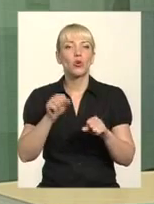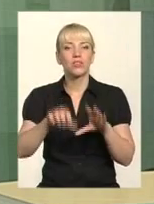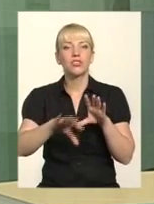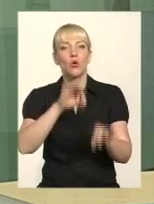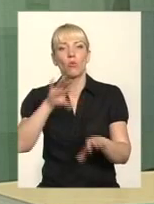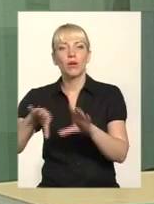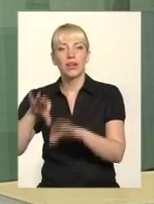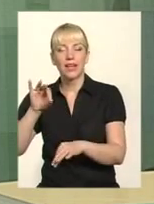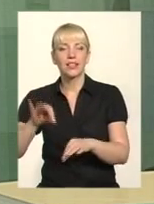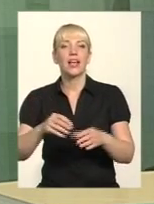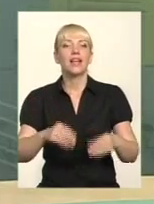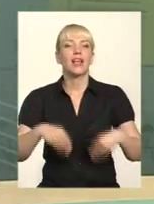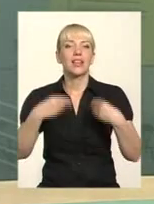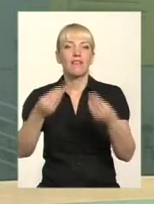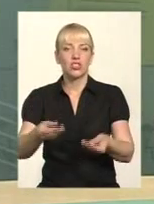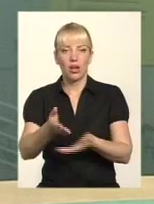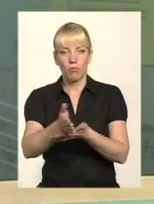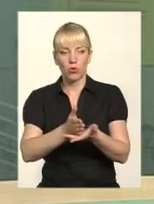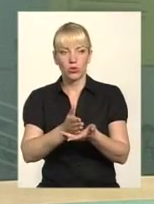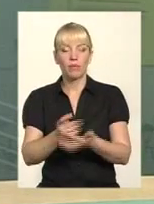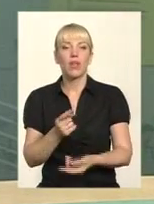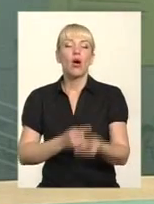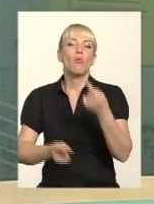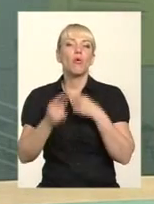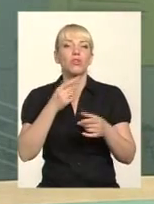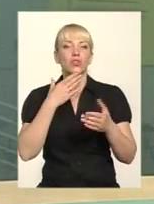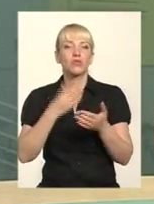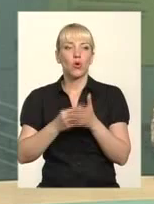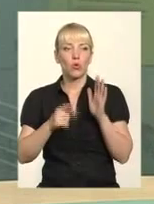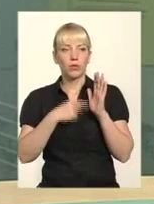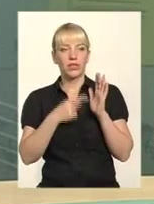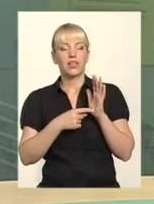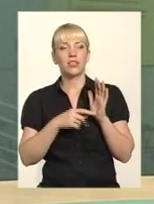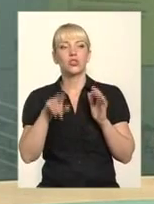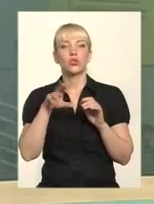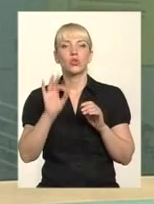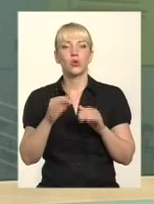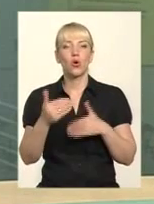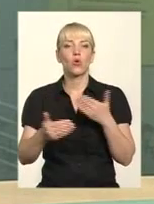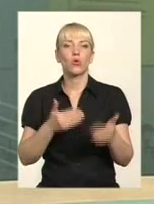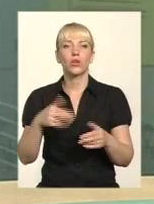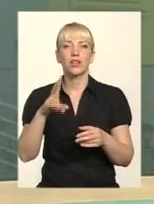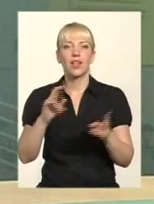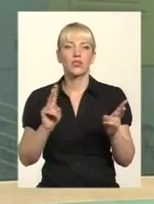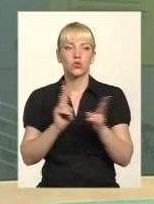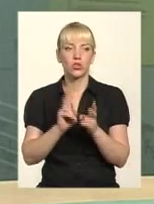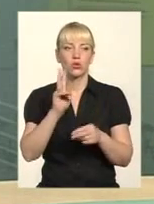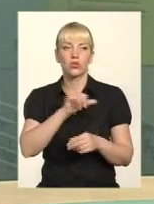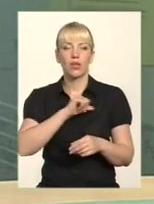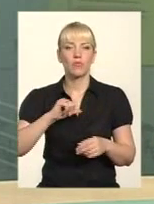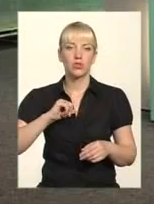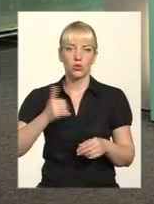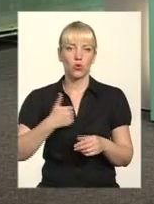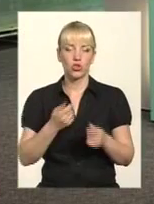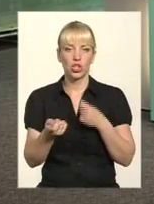реалій. Знову повертаюся до свого запитання з приводу кроків на зустріч, бажаючим самостійно керувати будинком.